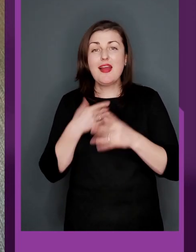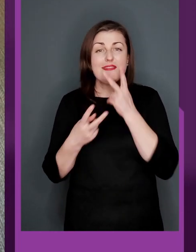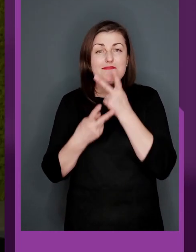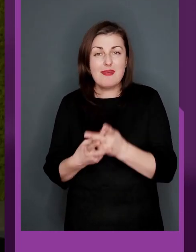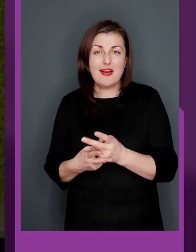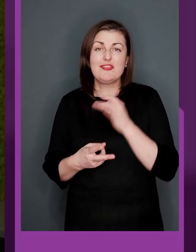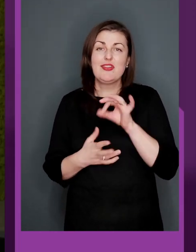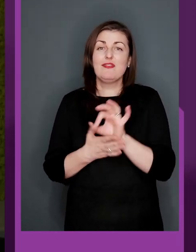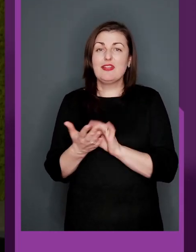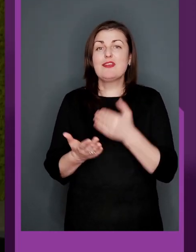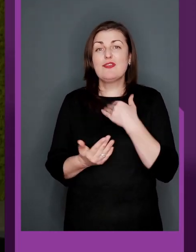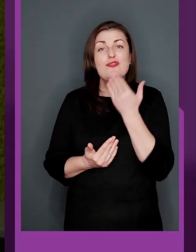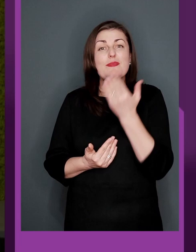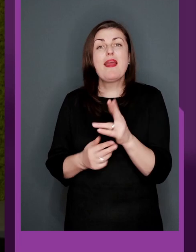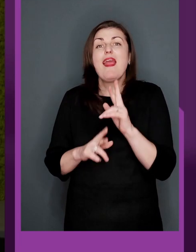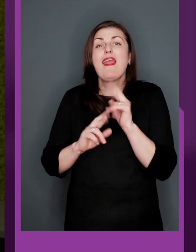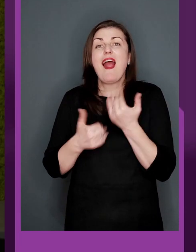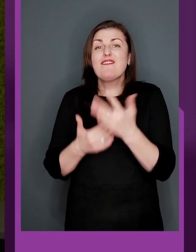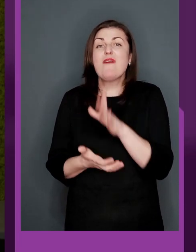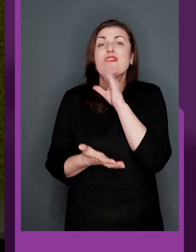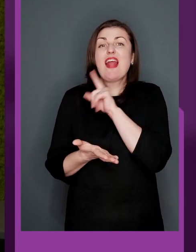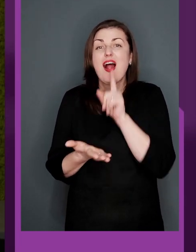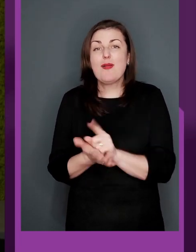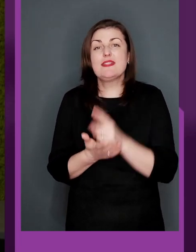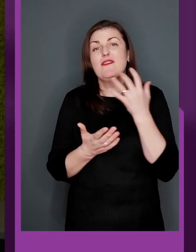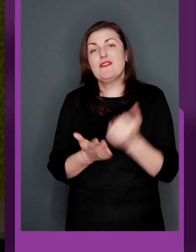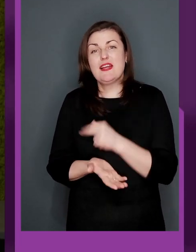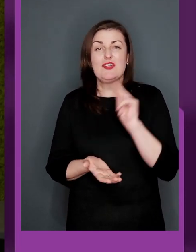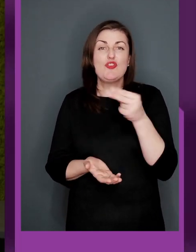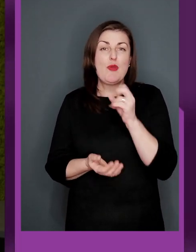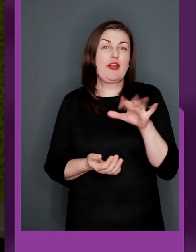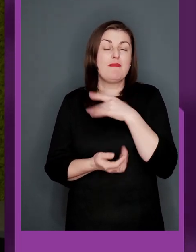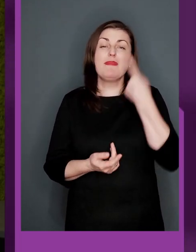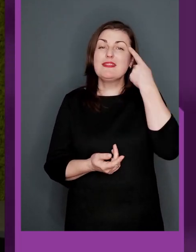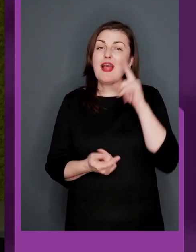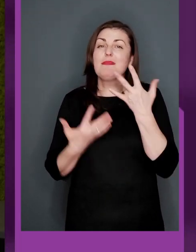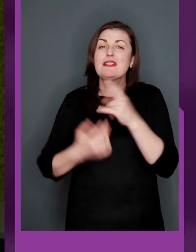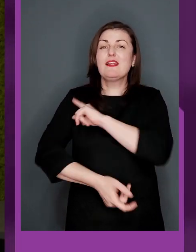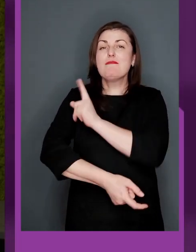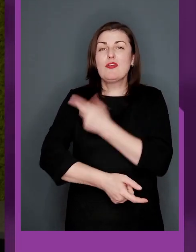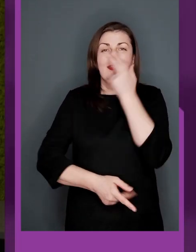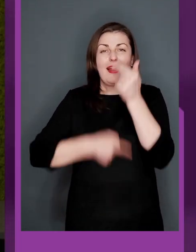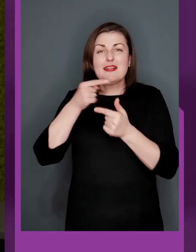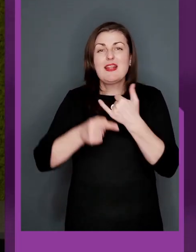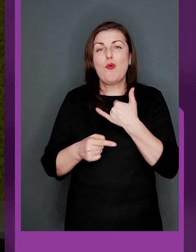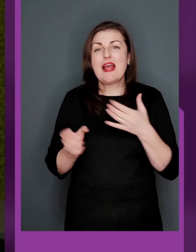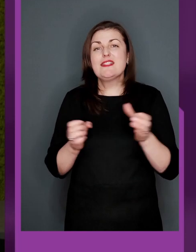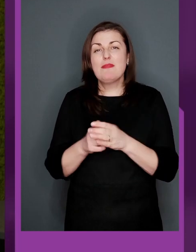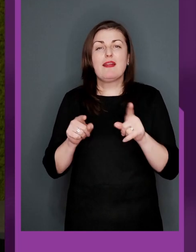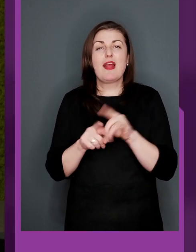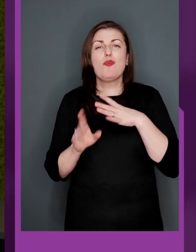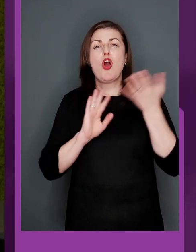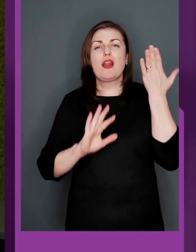Дуже раді бачити. І одразу хочу запитати, як вам вдалося виграти Чемпіонат Європи? Ми знаємо, наскільки потужна традиційно